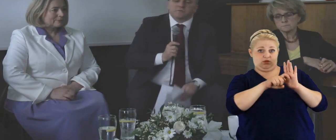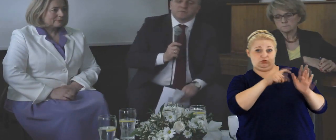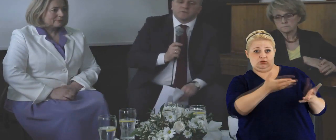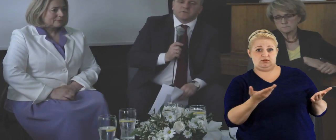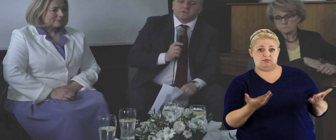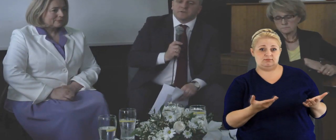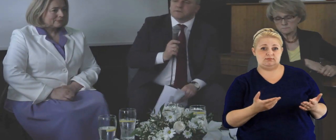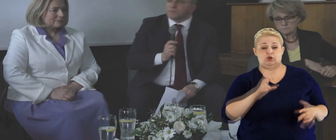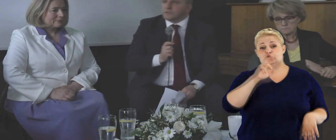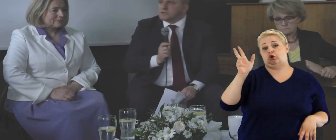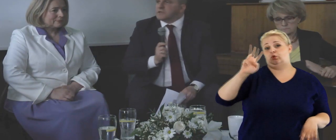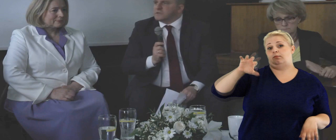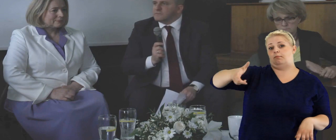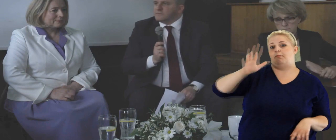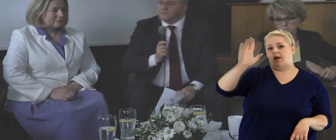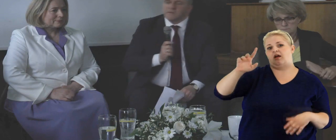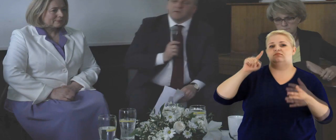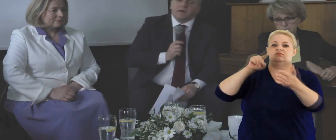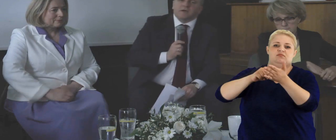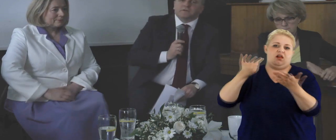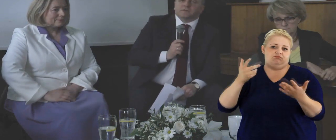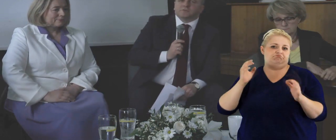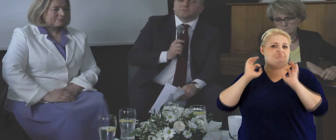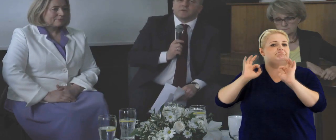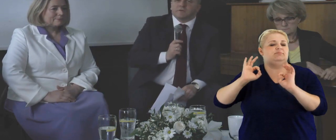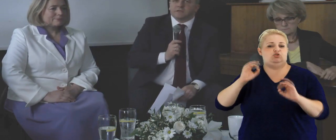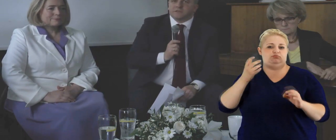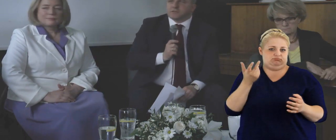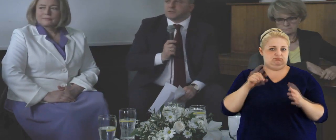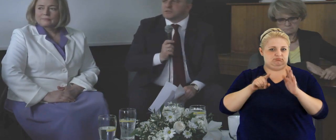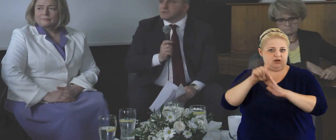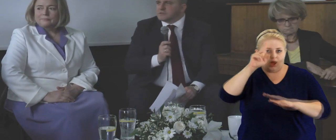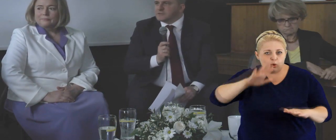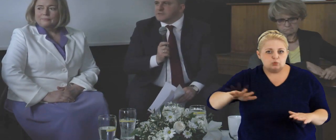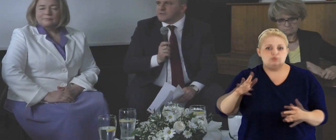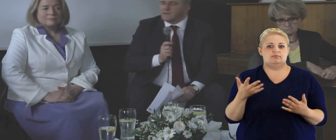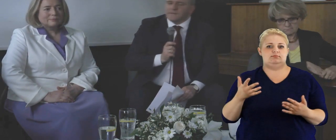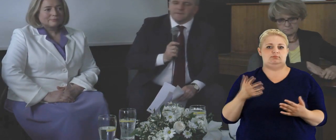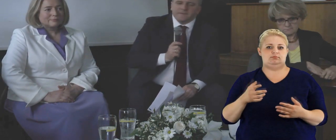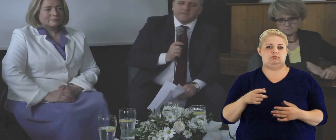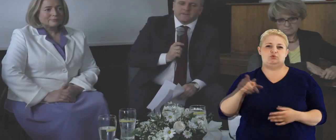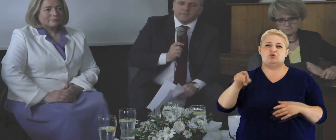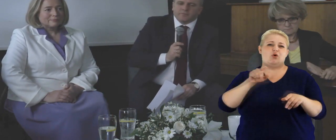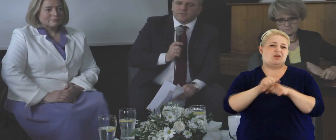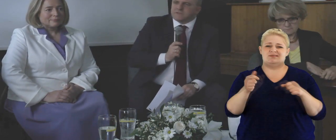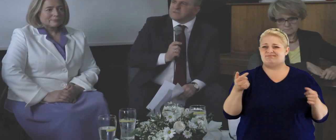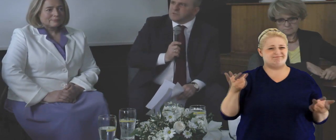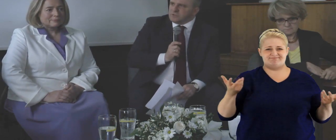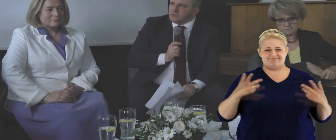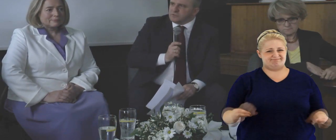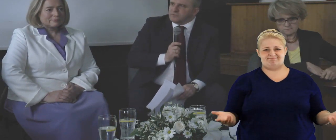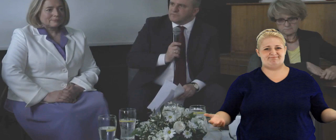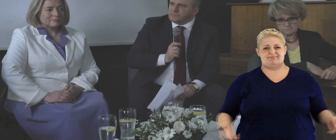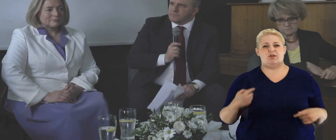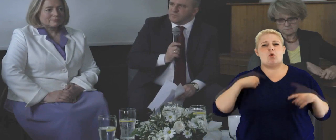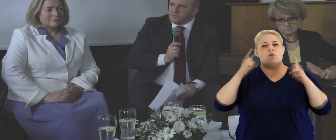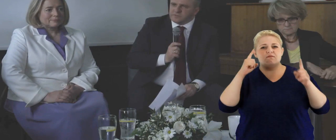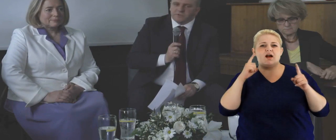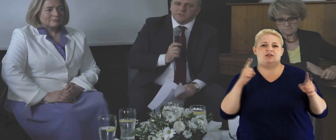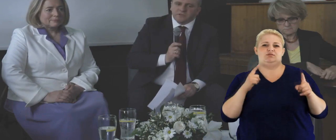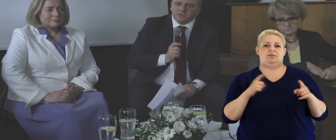gospodarczymi i są podejrzani, a tych, którzy mają jakieś szczytniejsze cele, prowadzi nas donikąd.